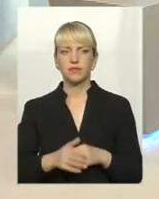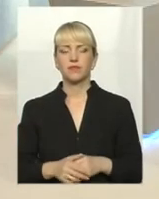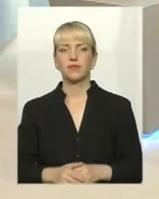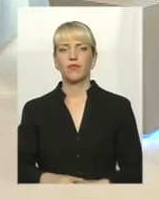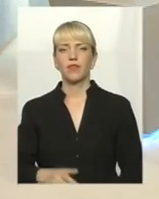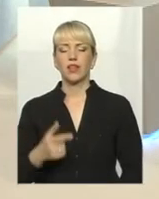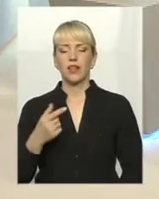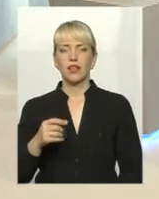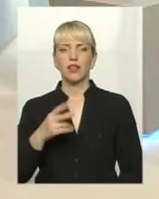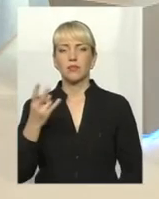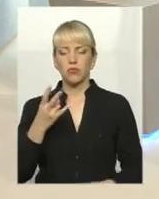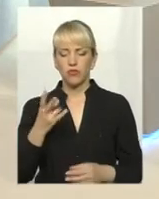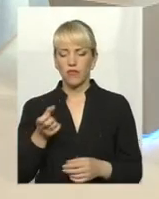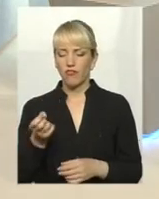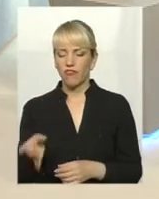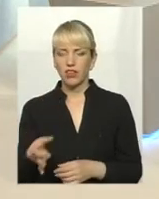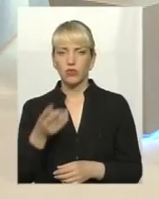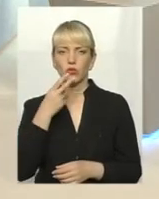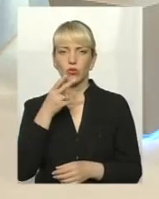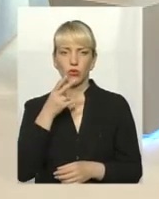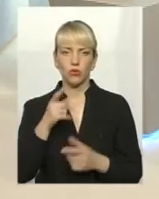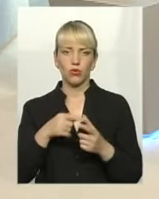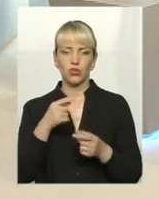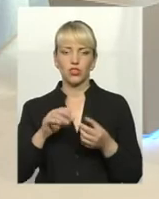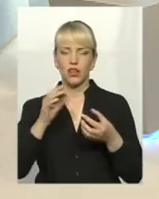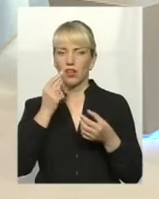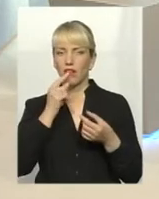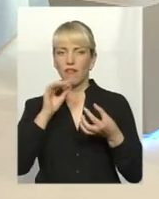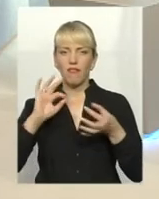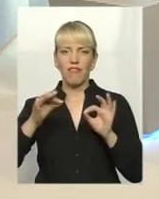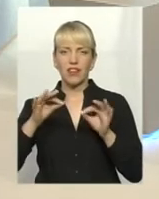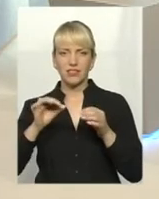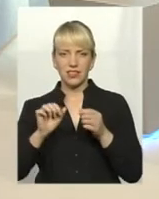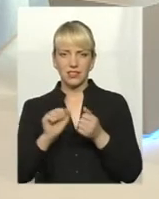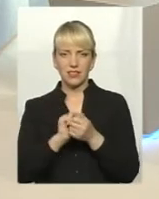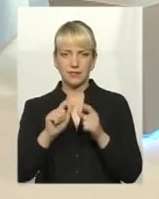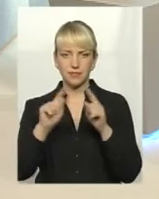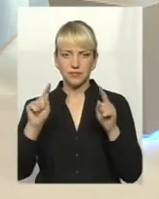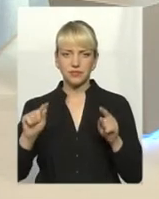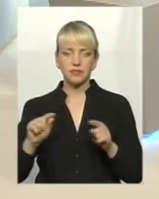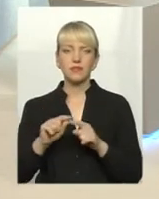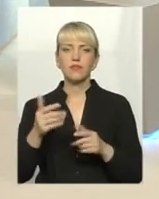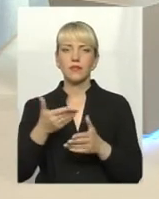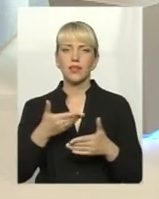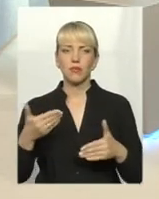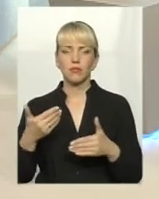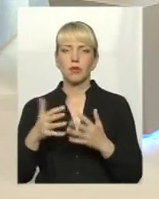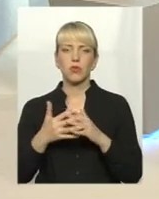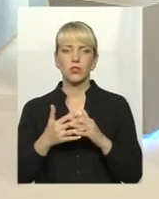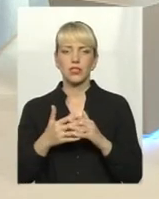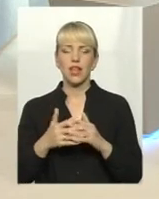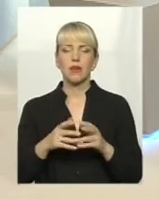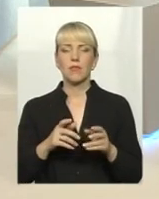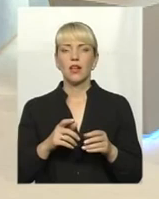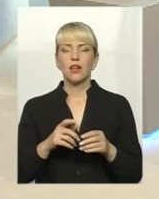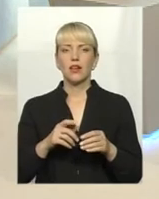викинути той окурок, той фантік, я каже, і також по селах ми пускаємо комунальну техніку для того,